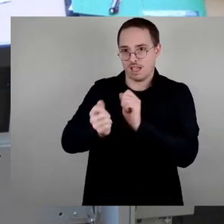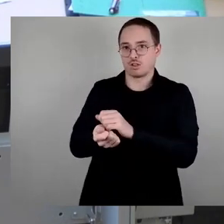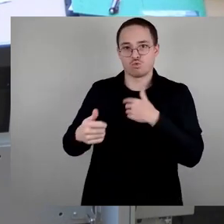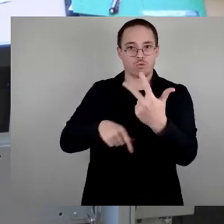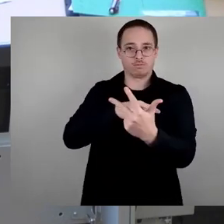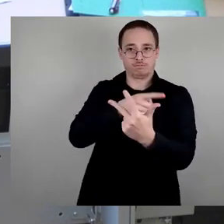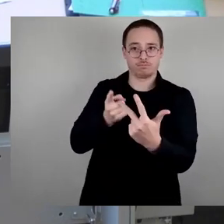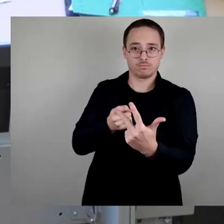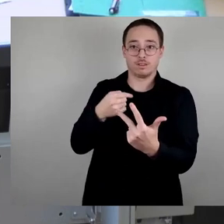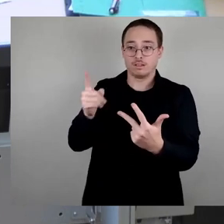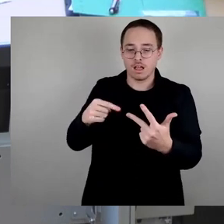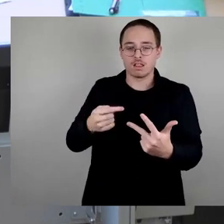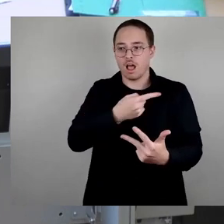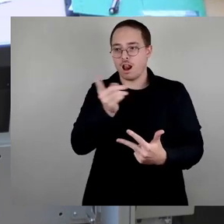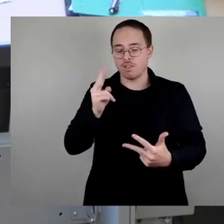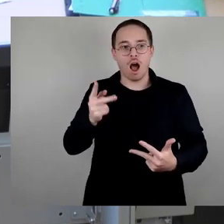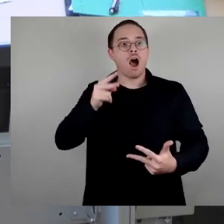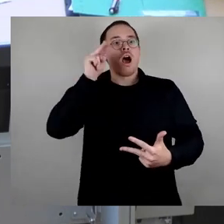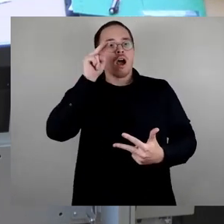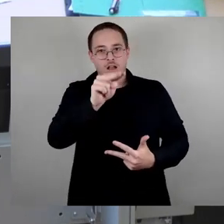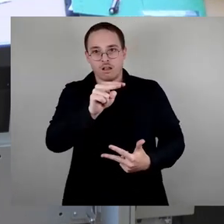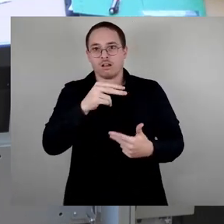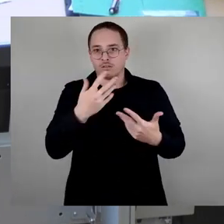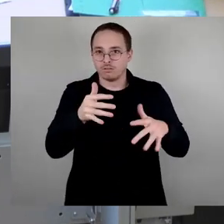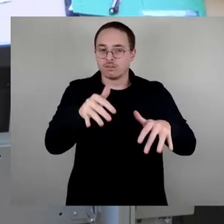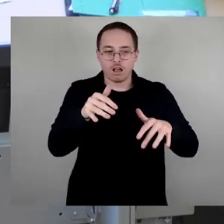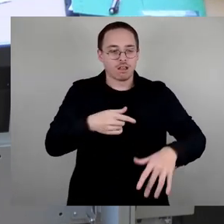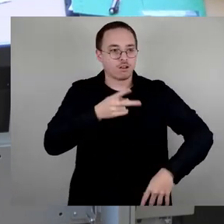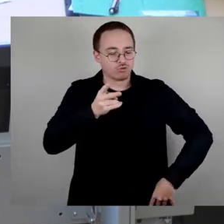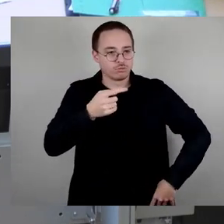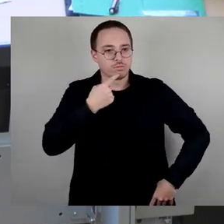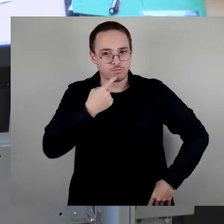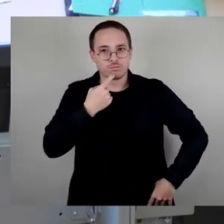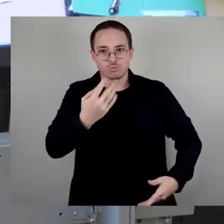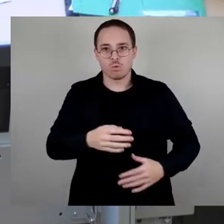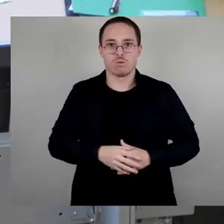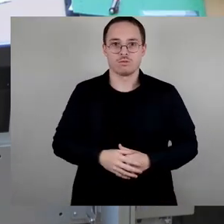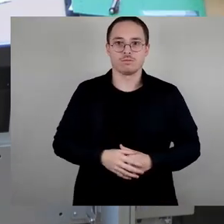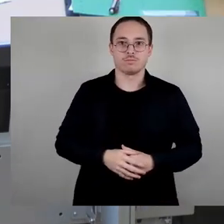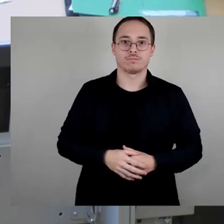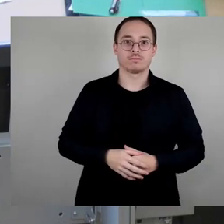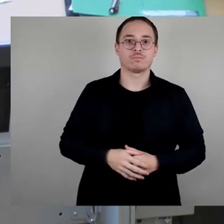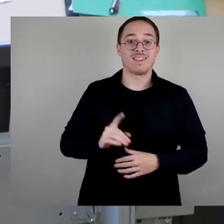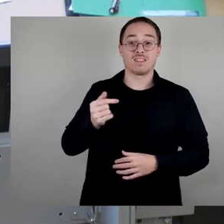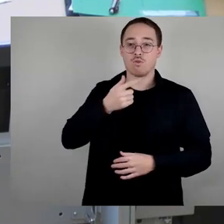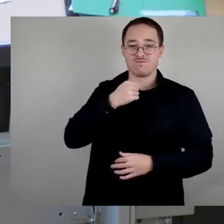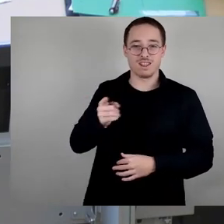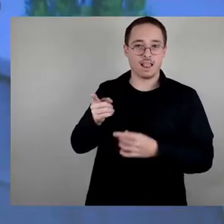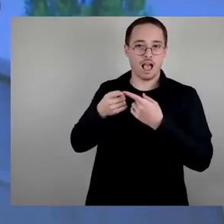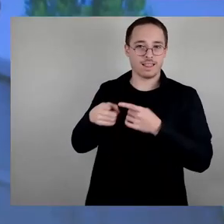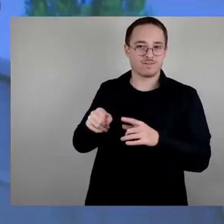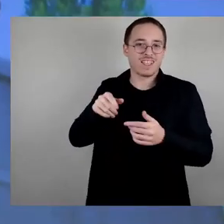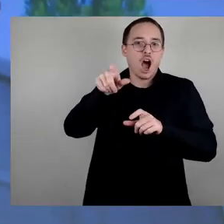diese Tatsache zu eigen macht. Das Denkmal der grauen Busse, das an die Opfer der NS-Euthanasie erinnert. Ich habe Ihnen mal ein Bild von der Aufstellung